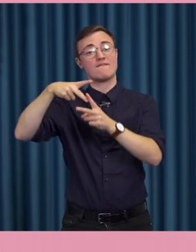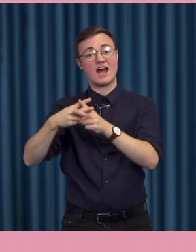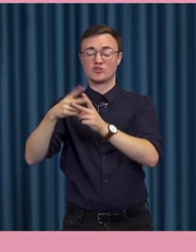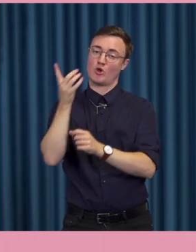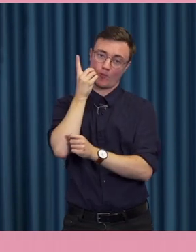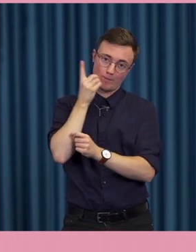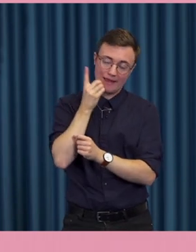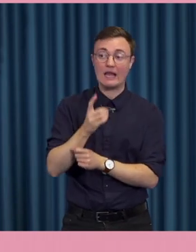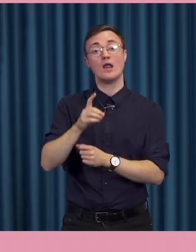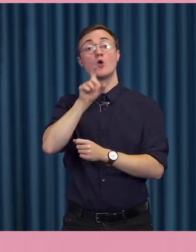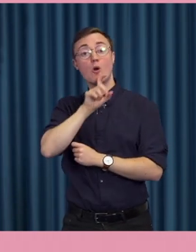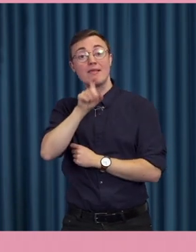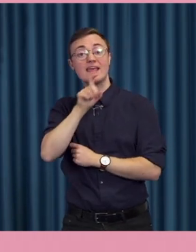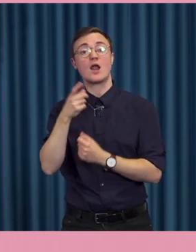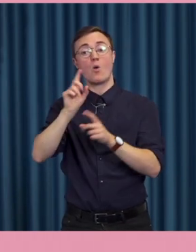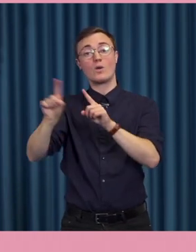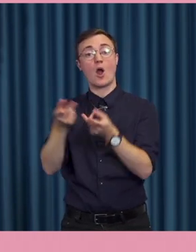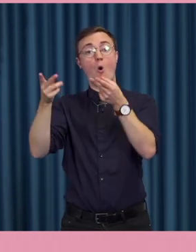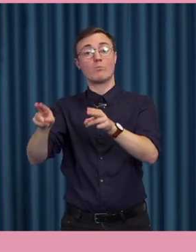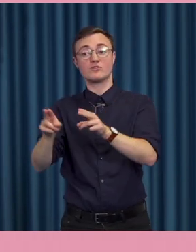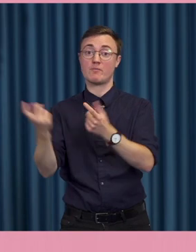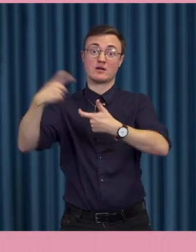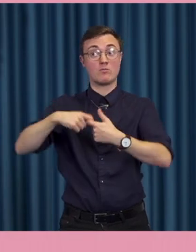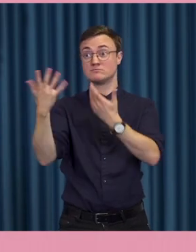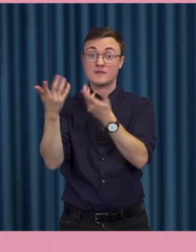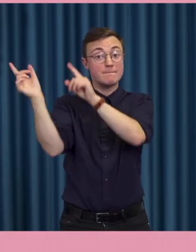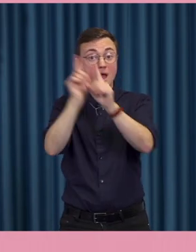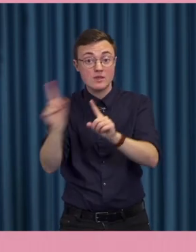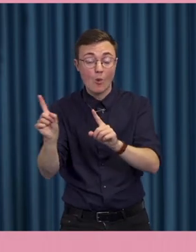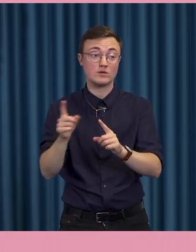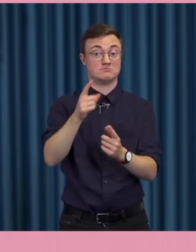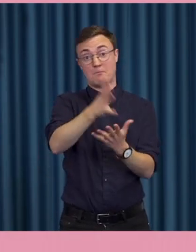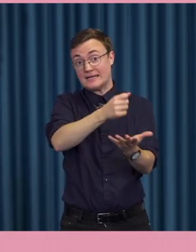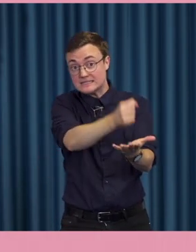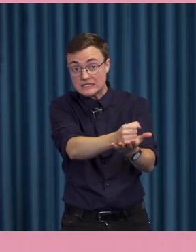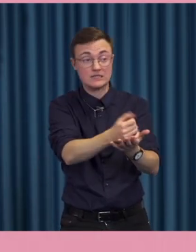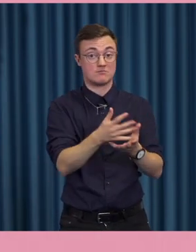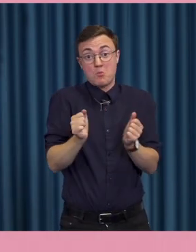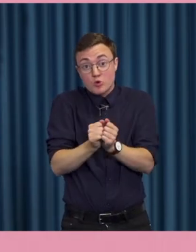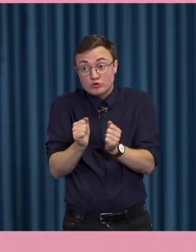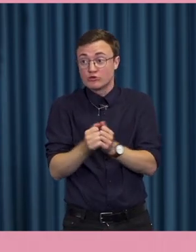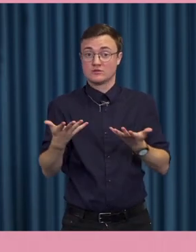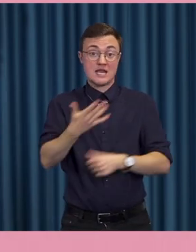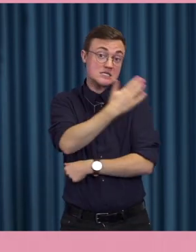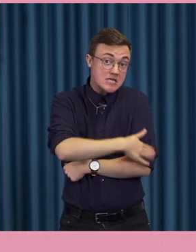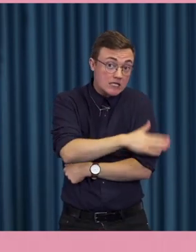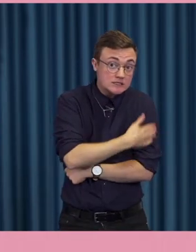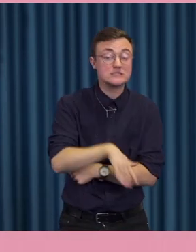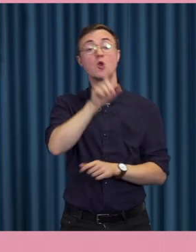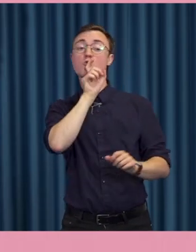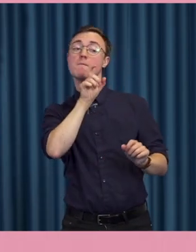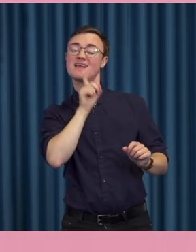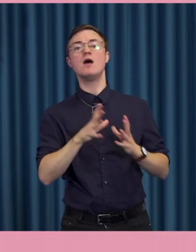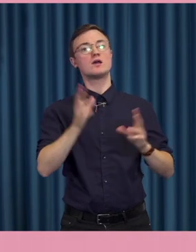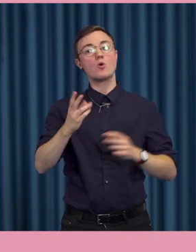omdömen online om människor, om partier, om produkter, om tjänster. Men vi